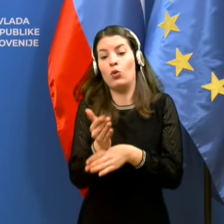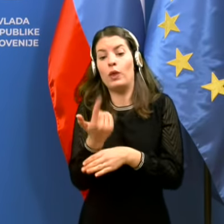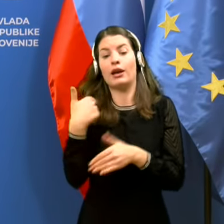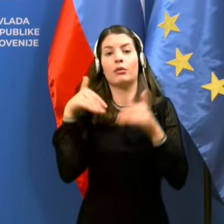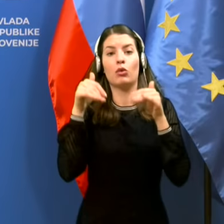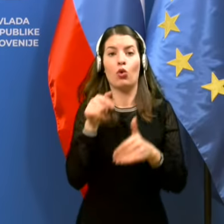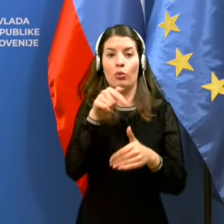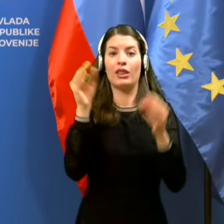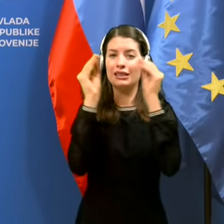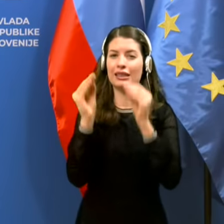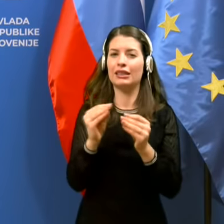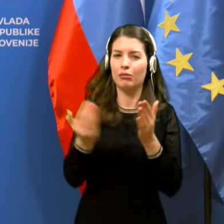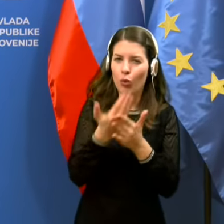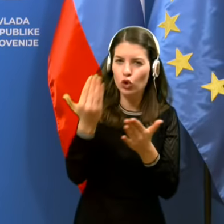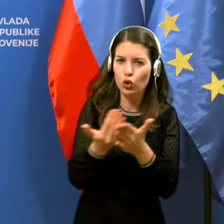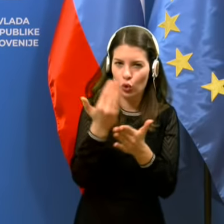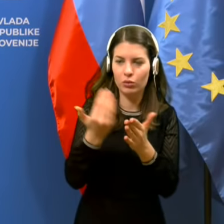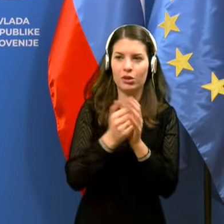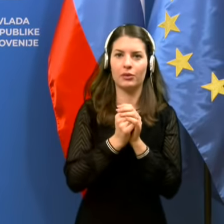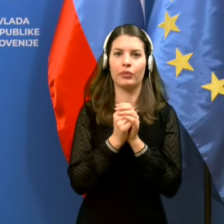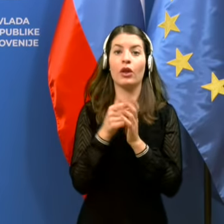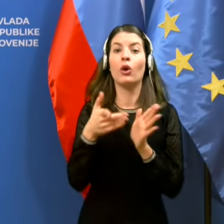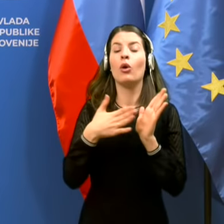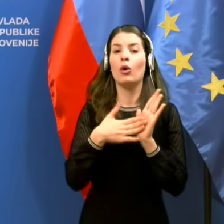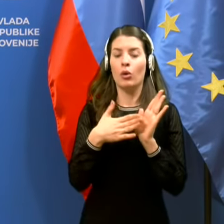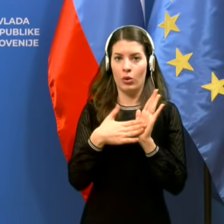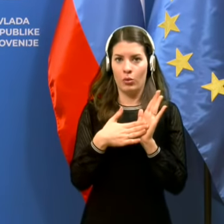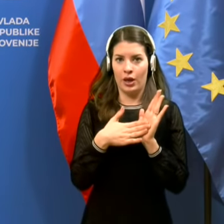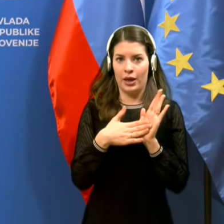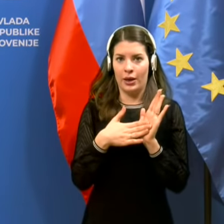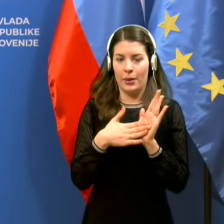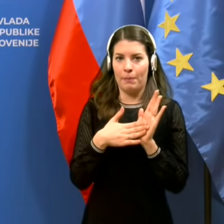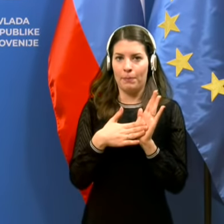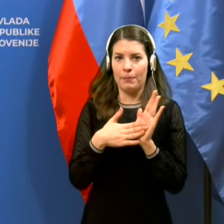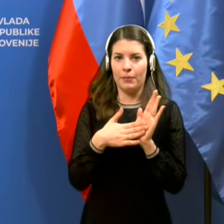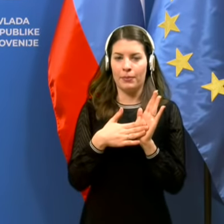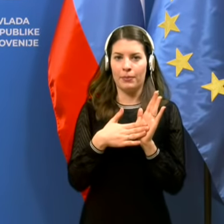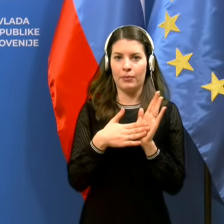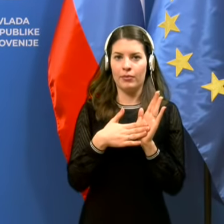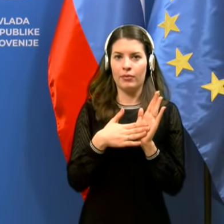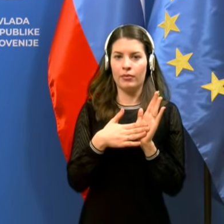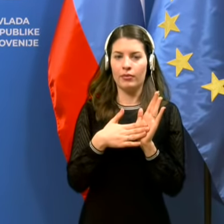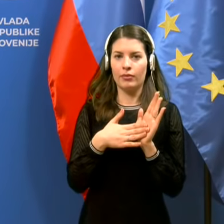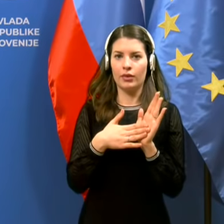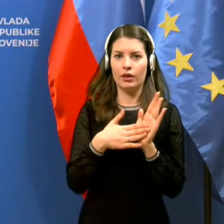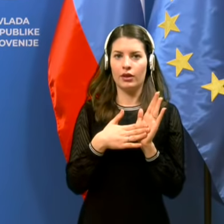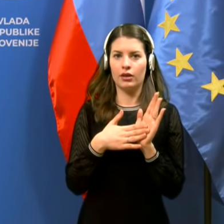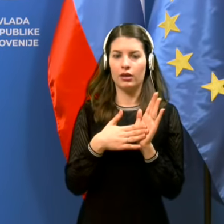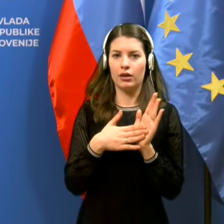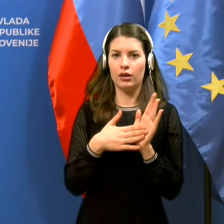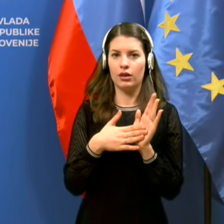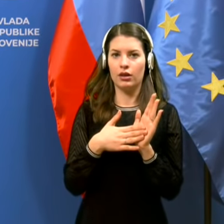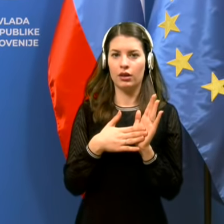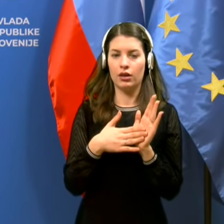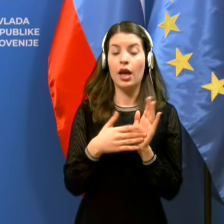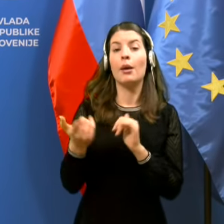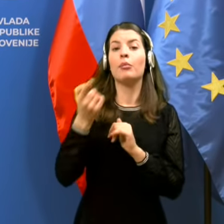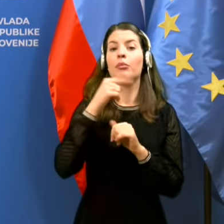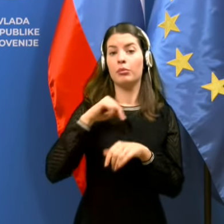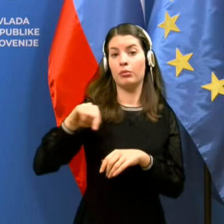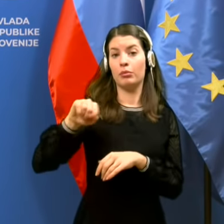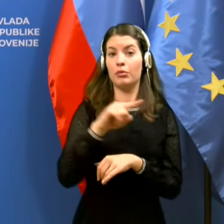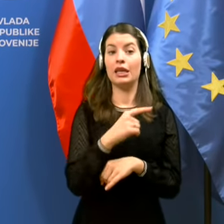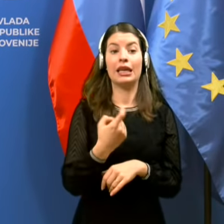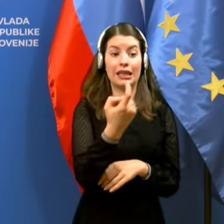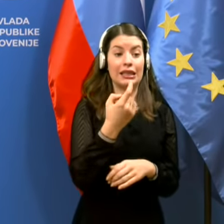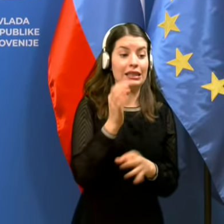sistem. Teda mislim, hitro v tekom urgence, največje javno zdravstvene urgence v zadnjih letih smo postavili